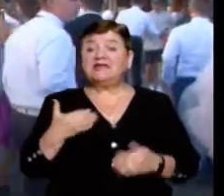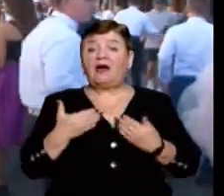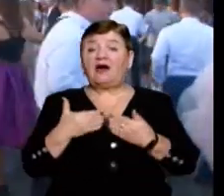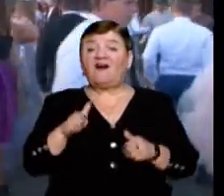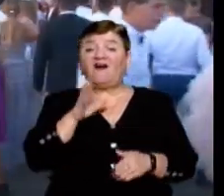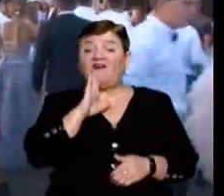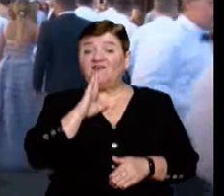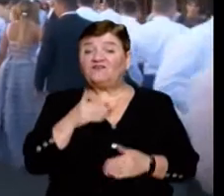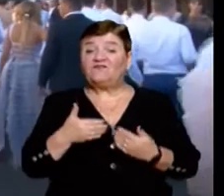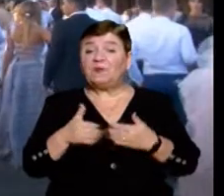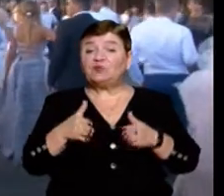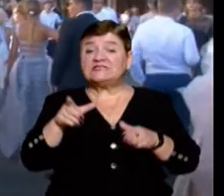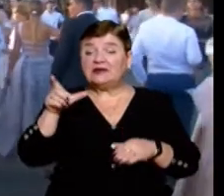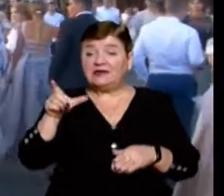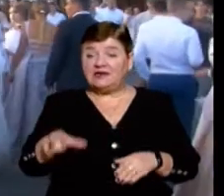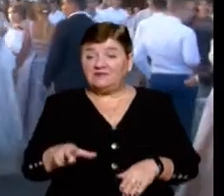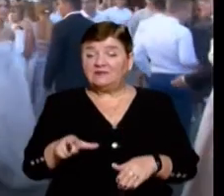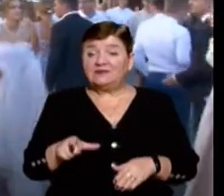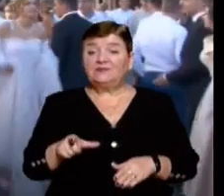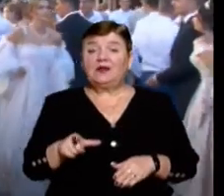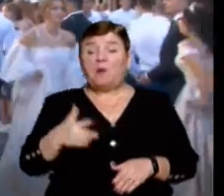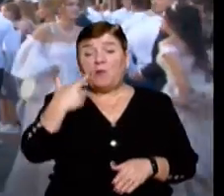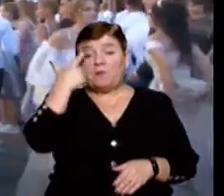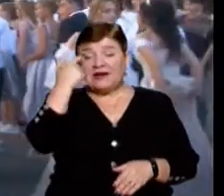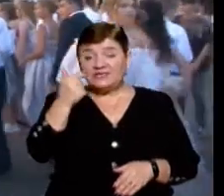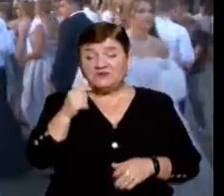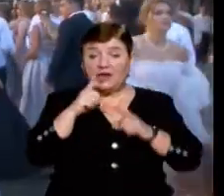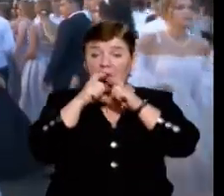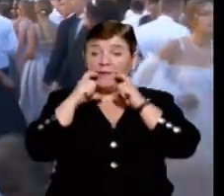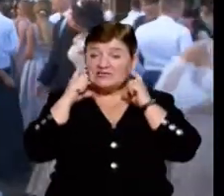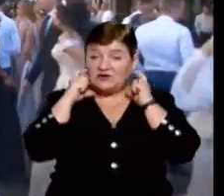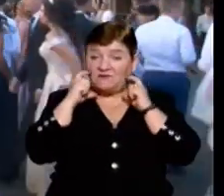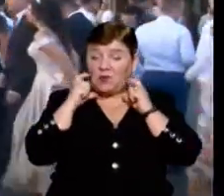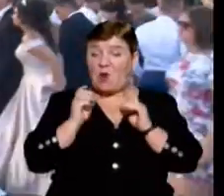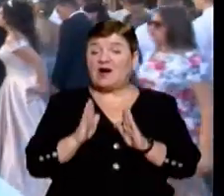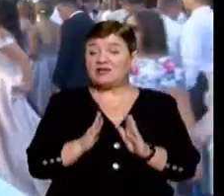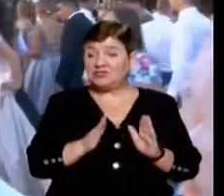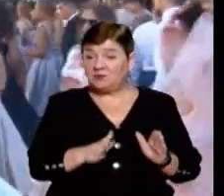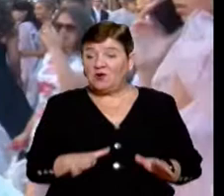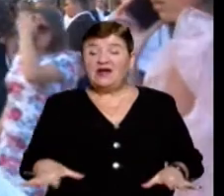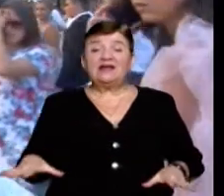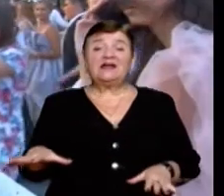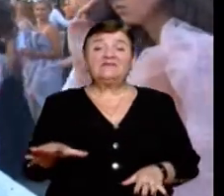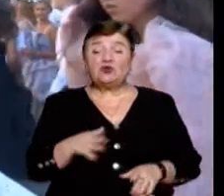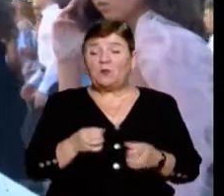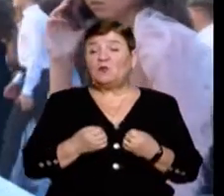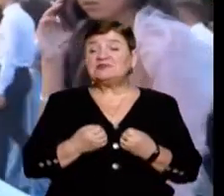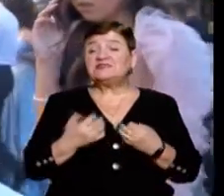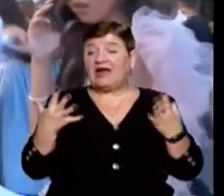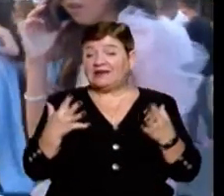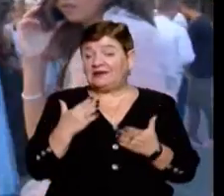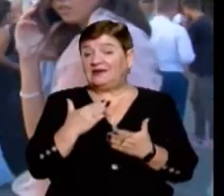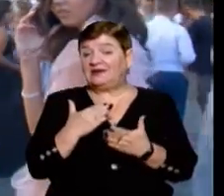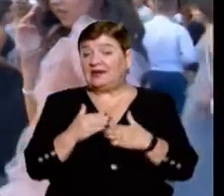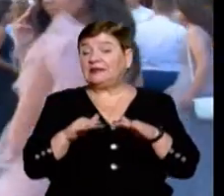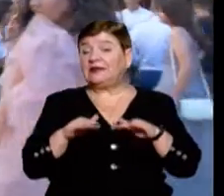попереджували про дотримання маскового режиму. Уже на самому святі випускників є розграфлено